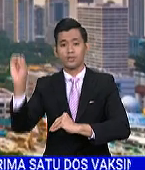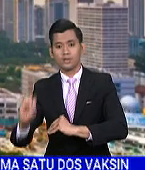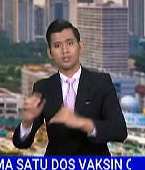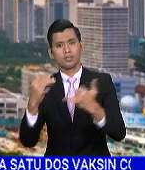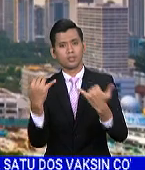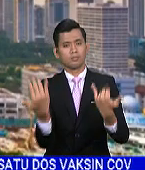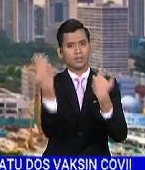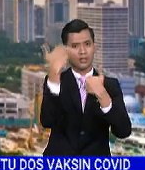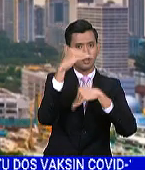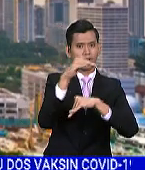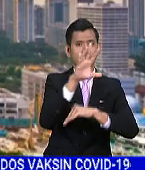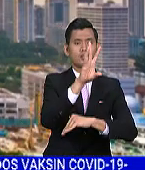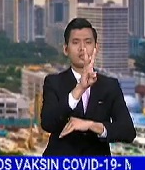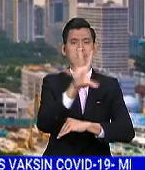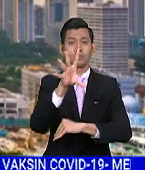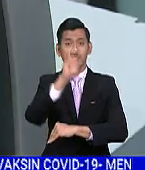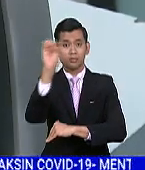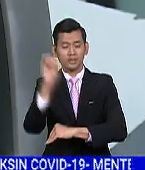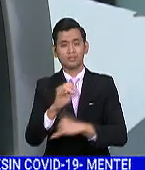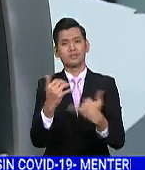65%.